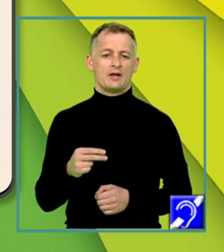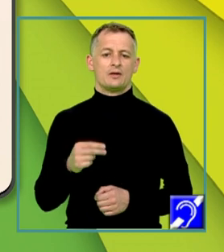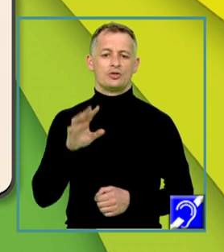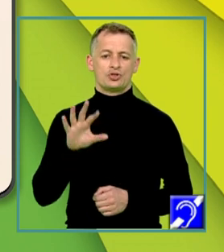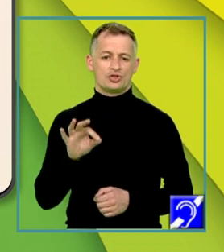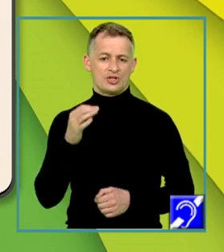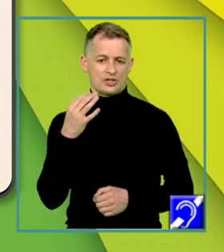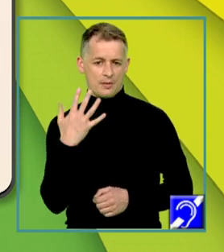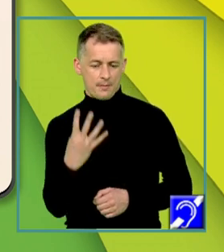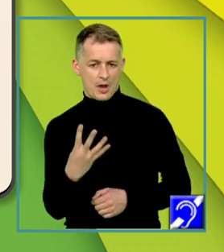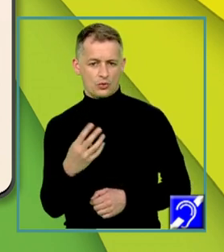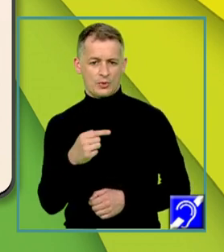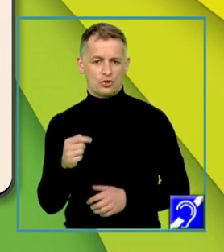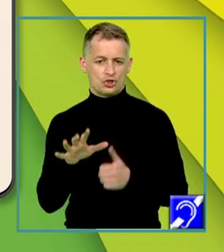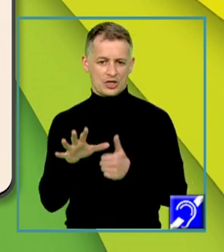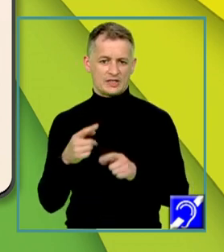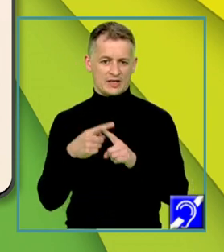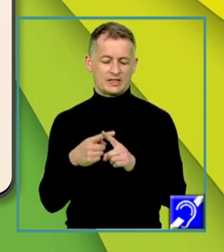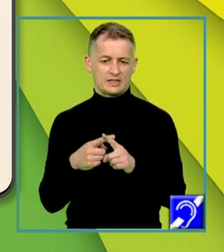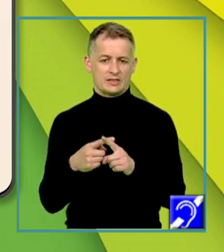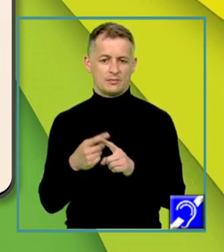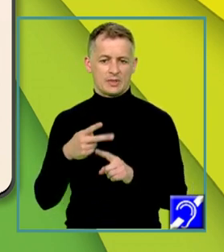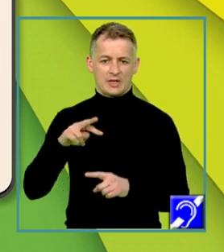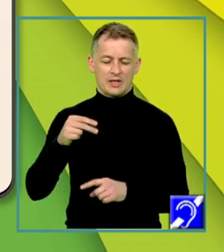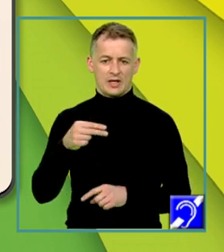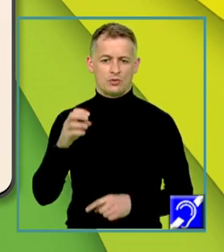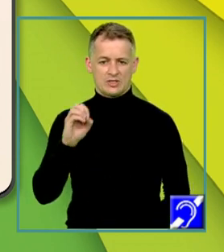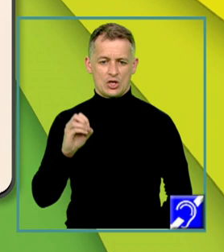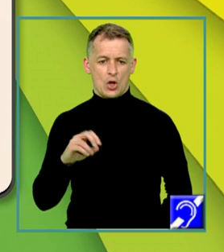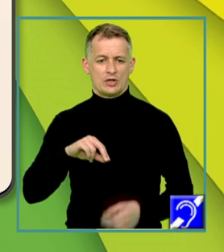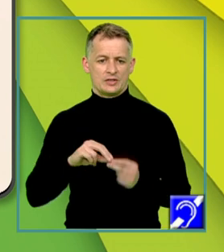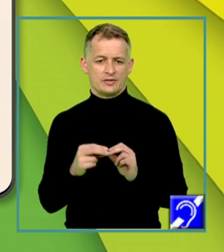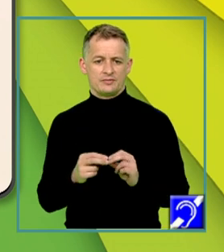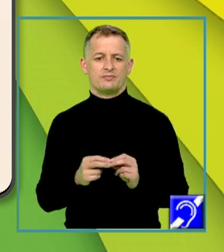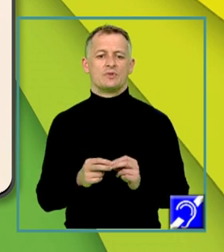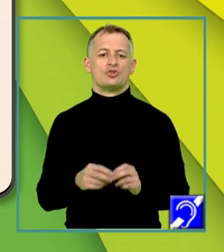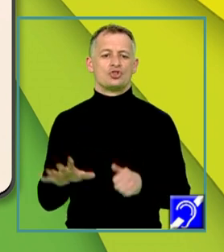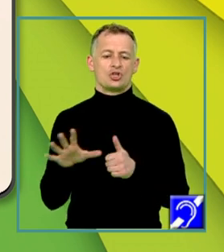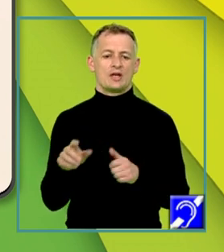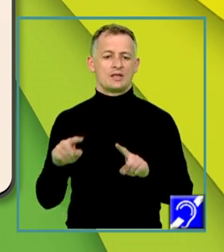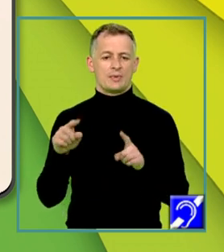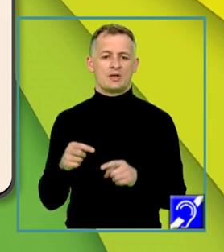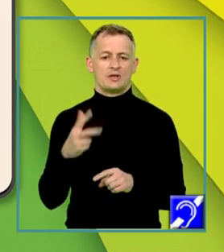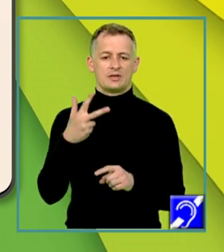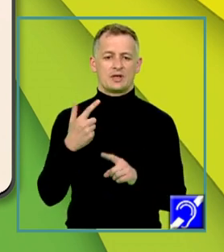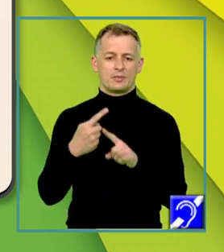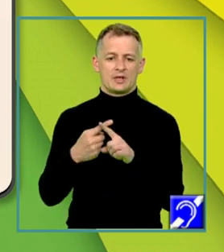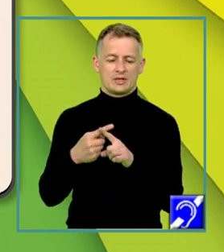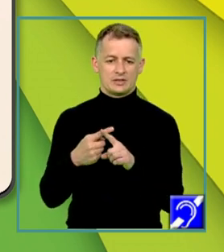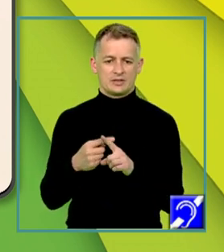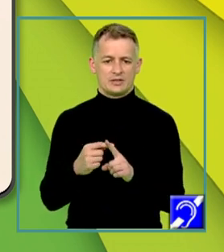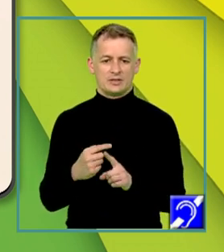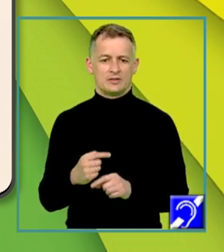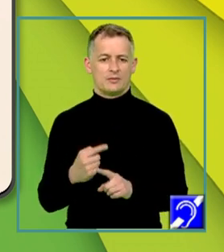6X pătrat egal cu 0 adică 6 pe lângă 3 plus X totul pe